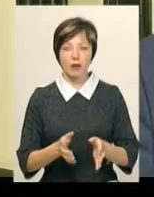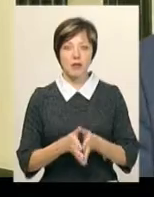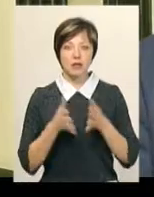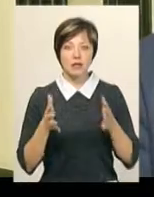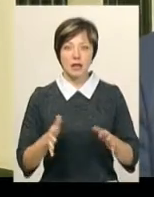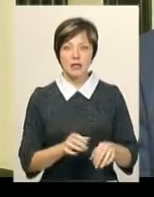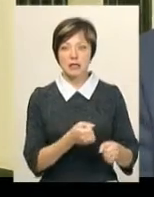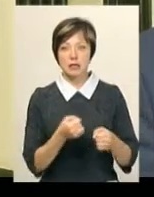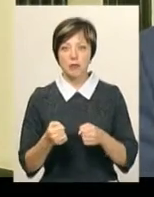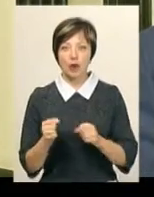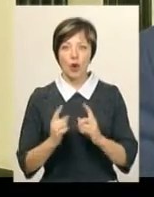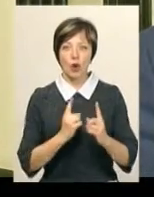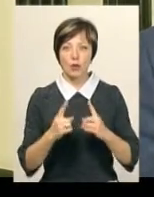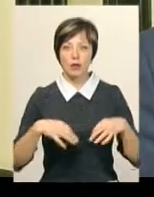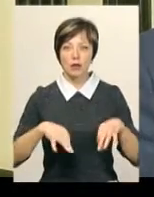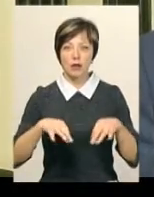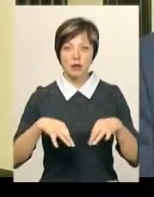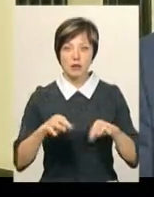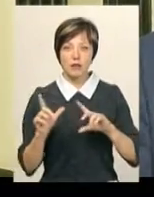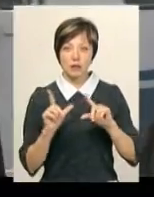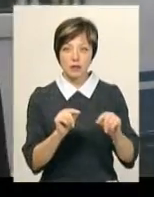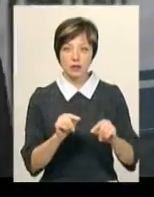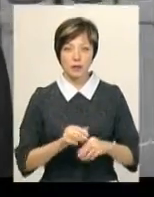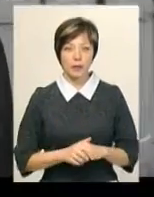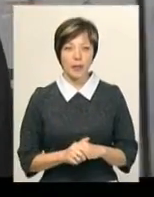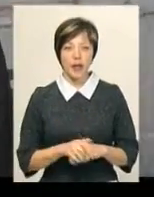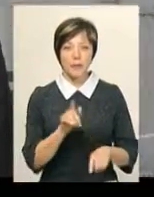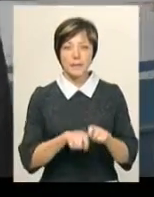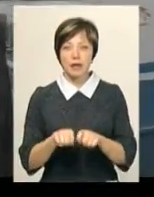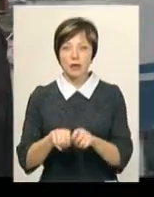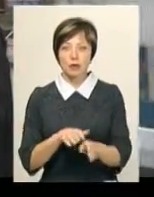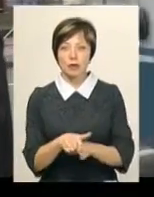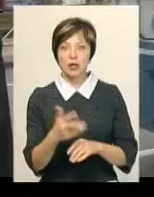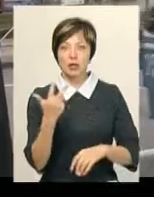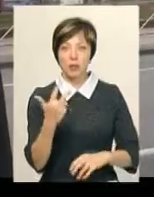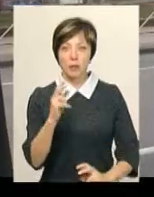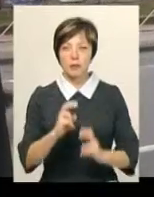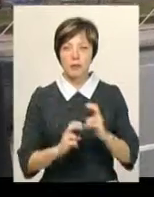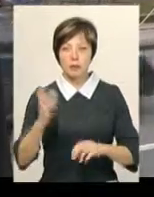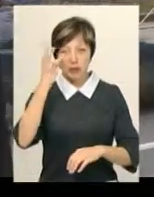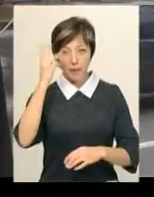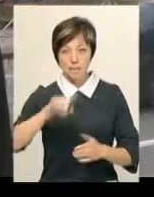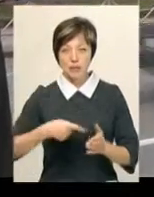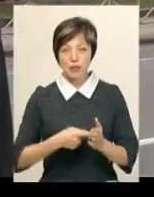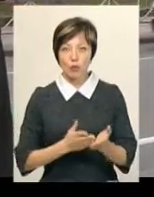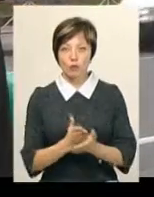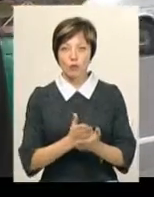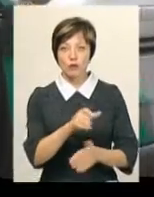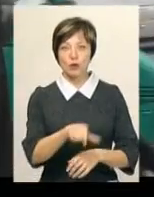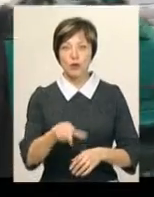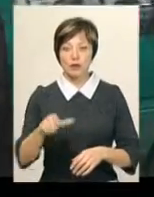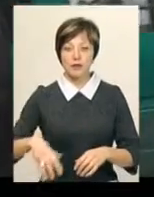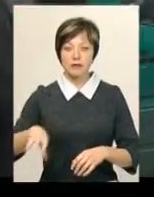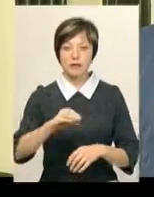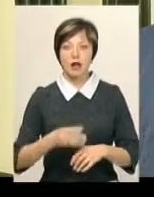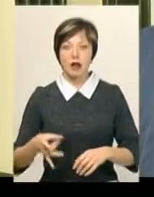затримка руху громадського транспорту, виїзду на лінію. Перевірки відбулись на трьох підприємствах Хмельницького, які обслуговують людей у всіх